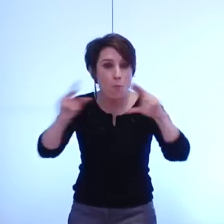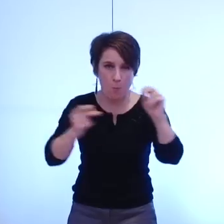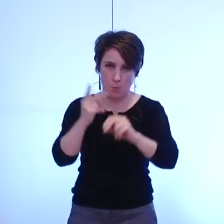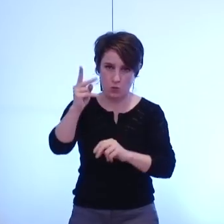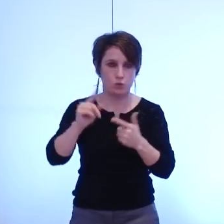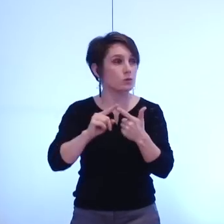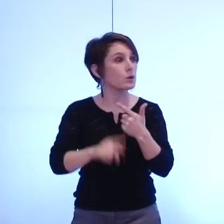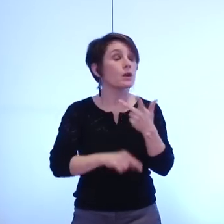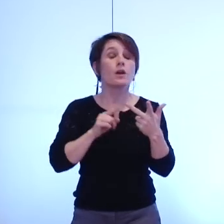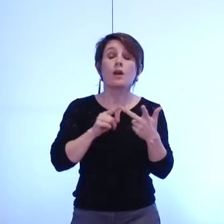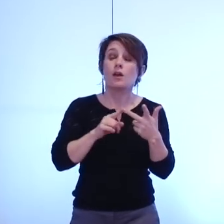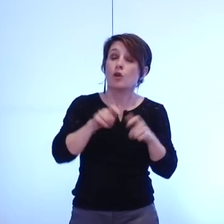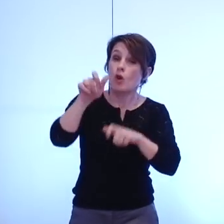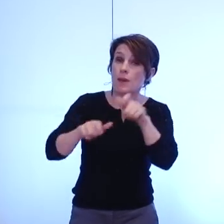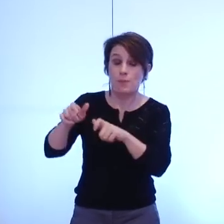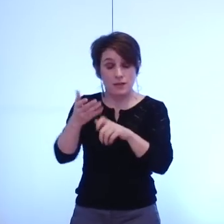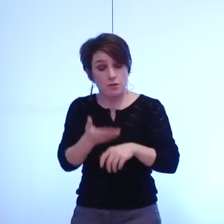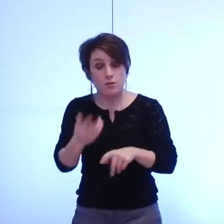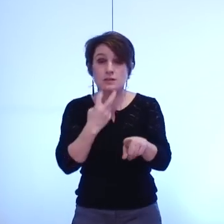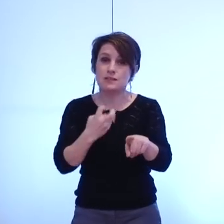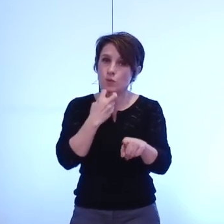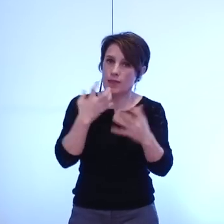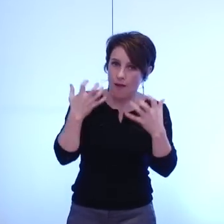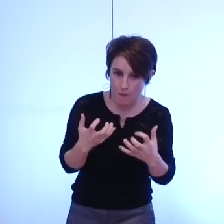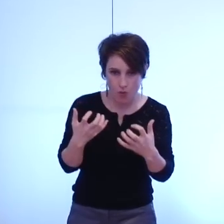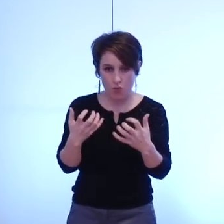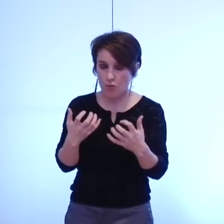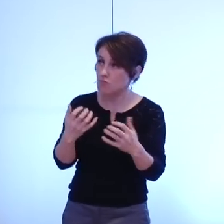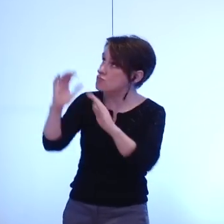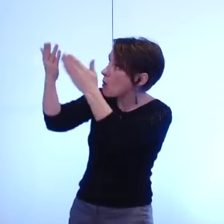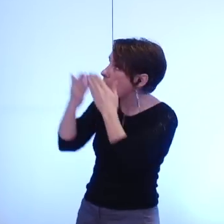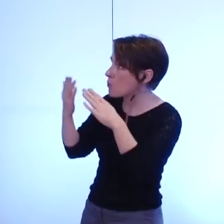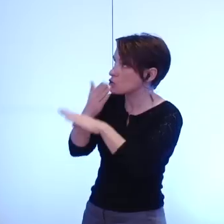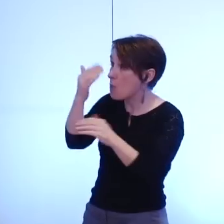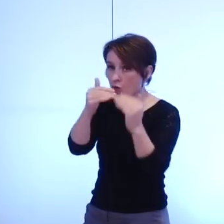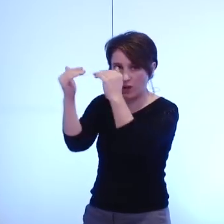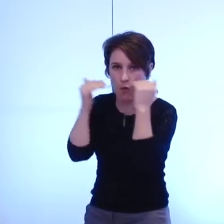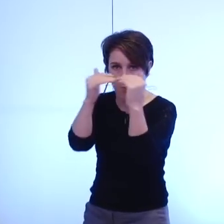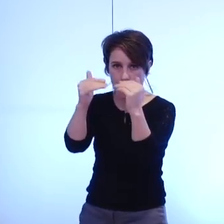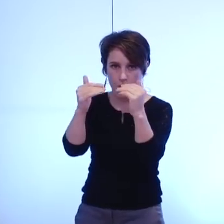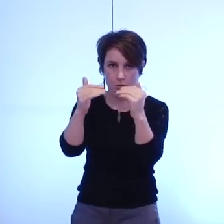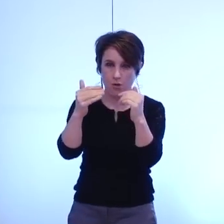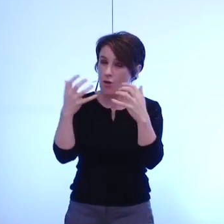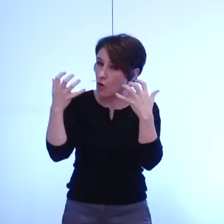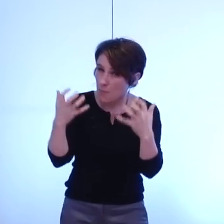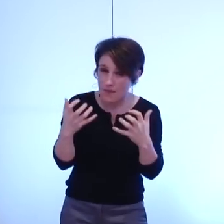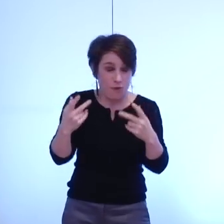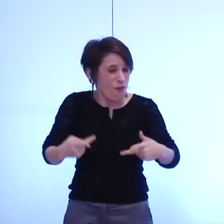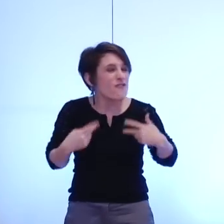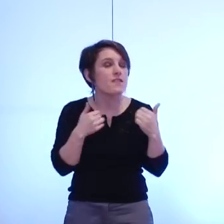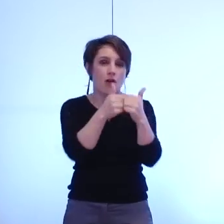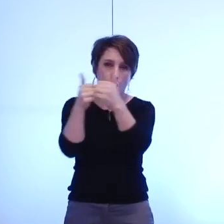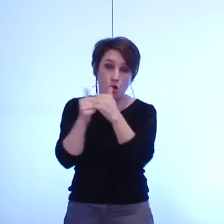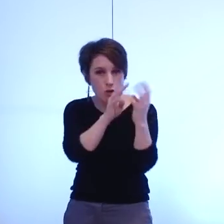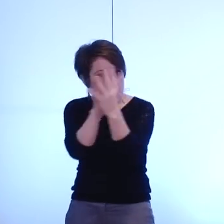ils veulent que l'on suscite chez eux l'envie d'adhérer à un projet commun ils veulent que l'on partage réellement le désir du vivre ensemble